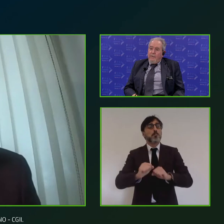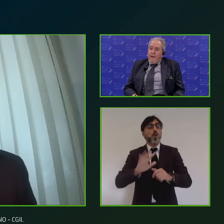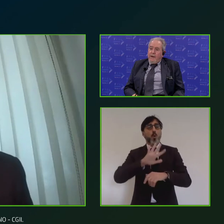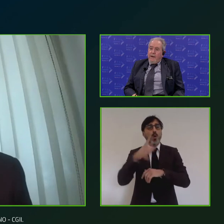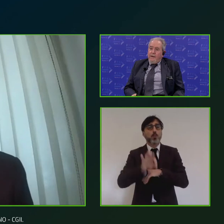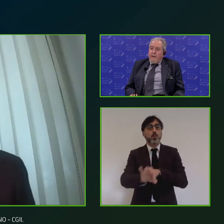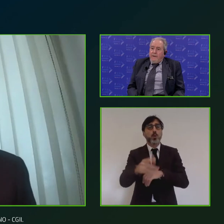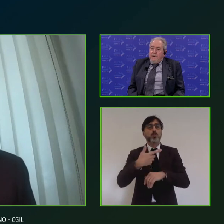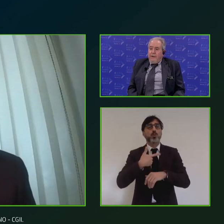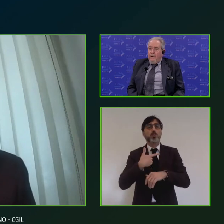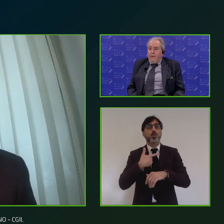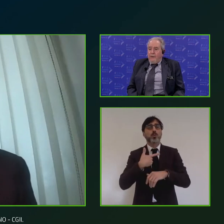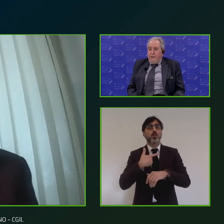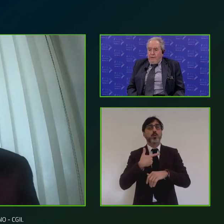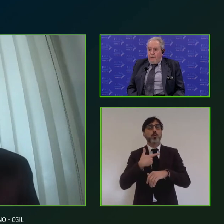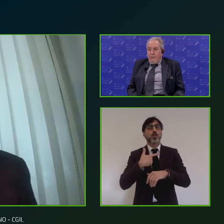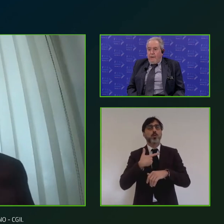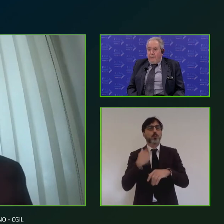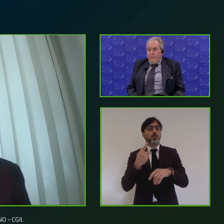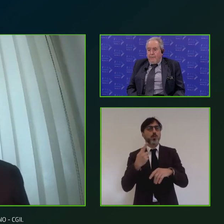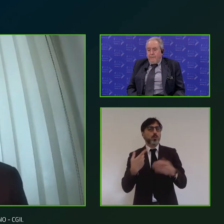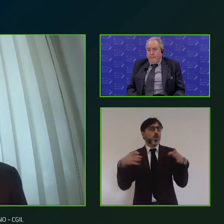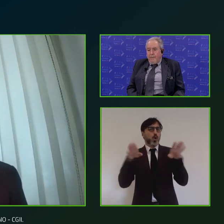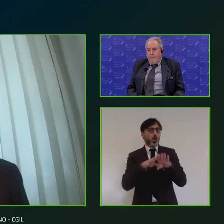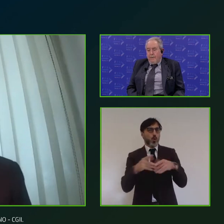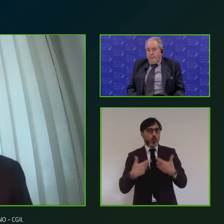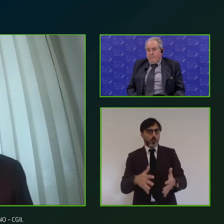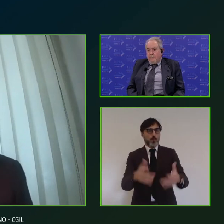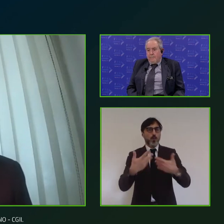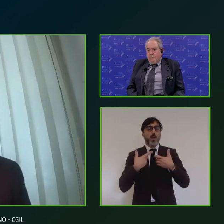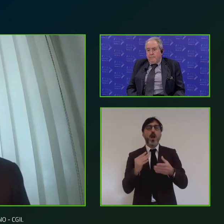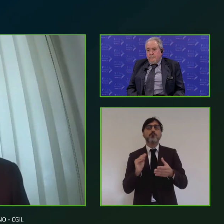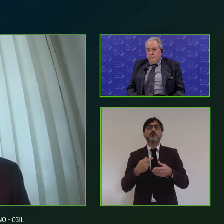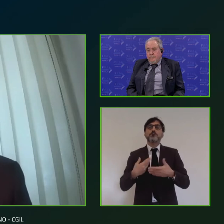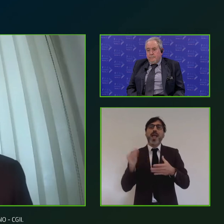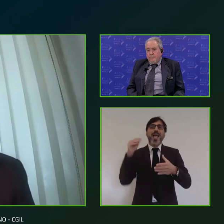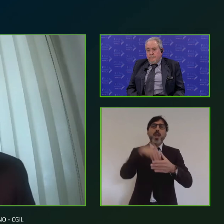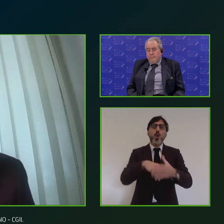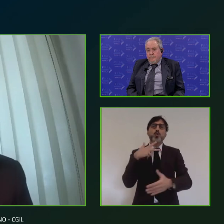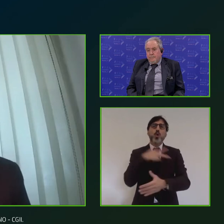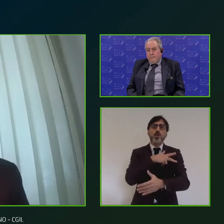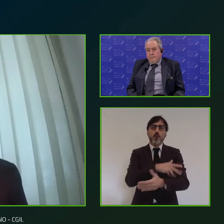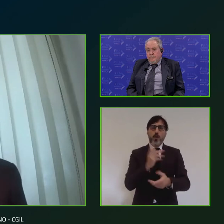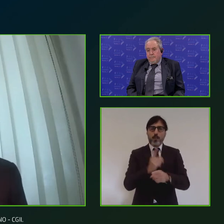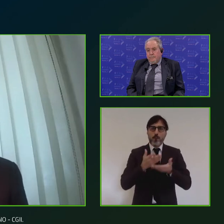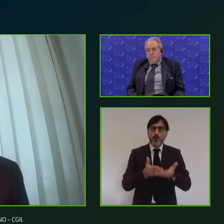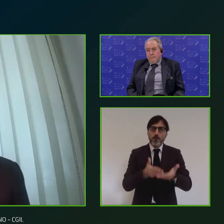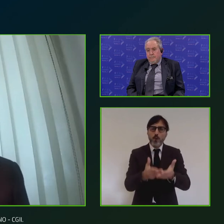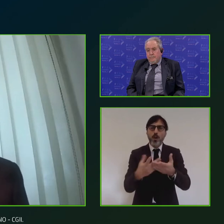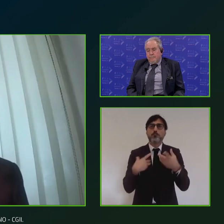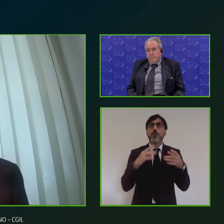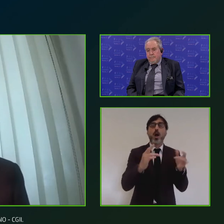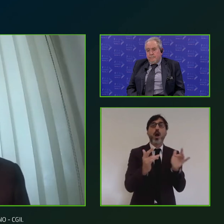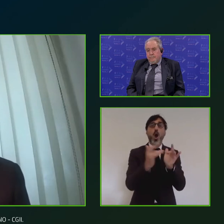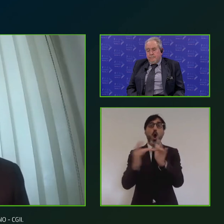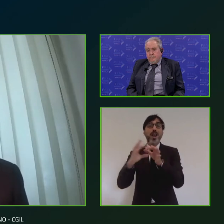devo chiedere di chiudo assolutamente di favorire l'inclusione sociale e la connessione ecco ma quello che